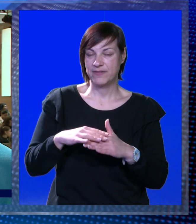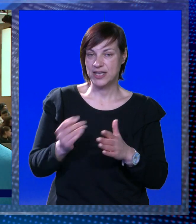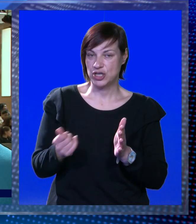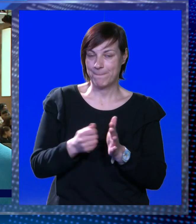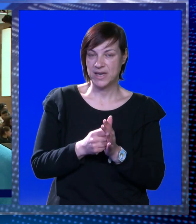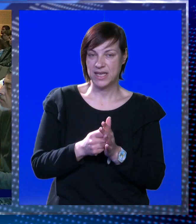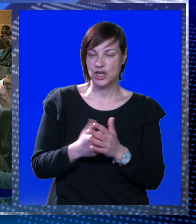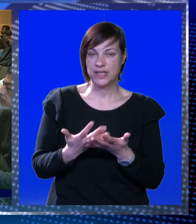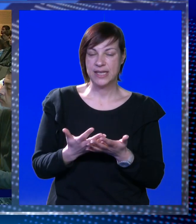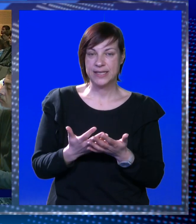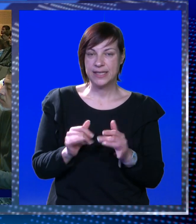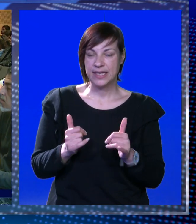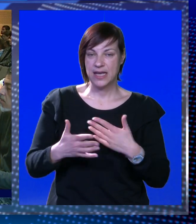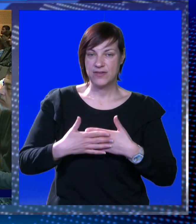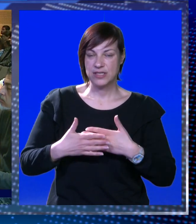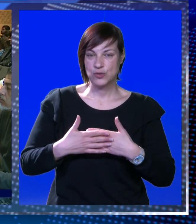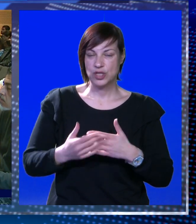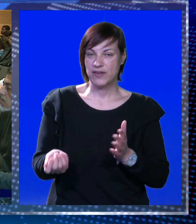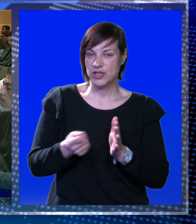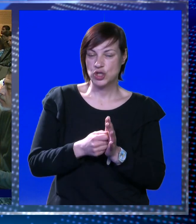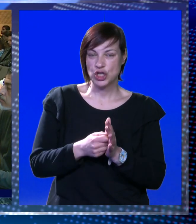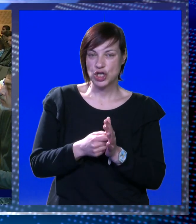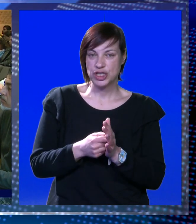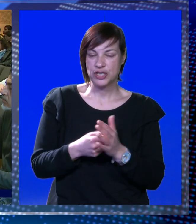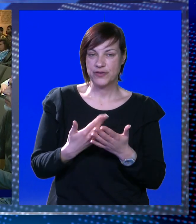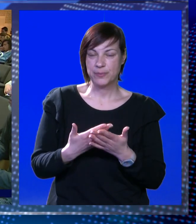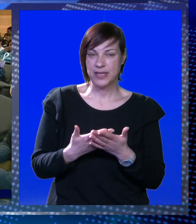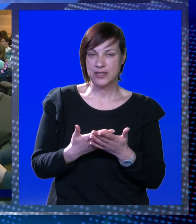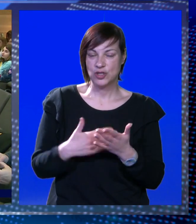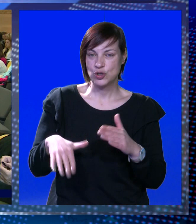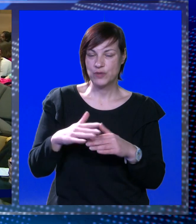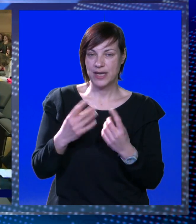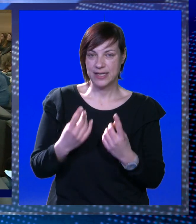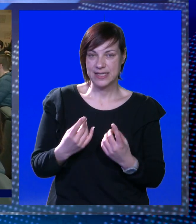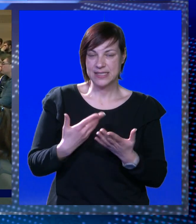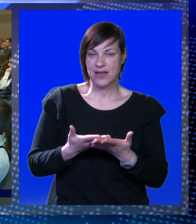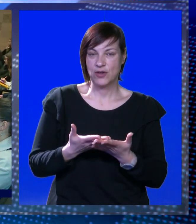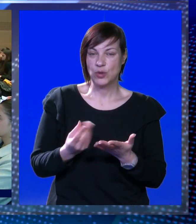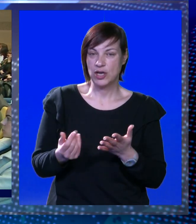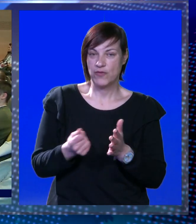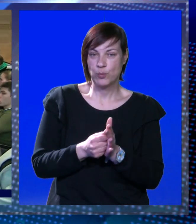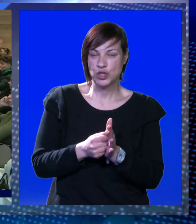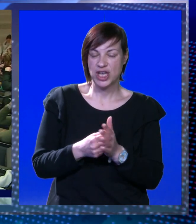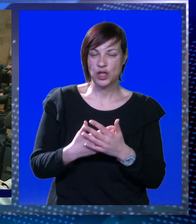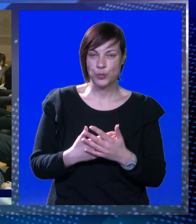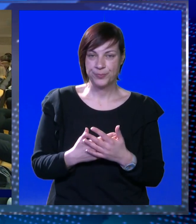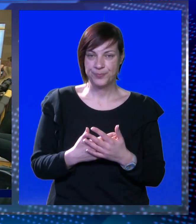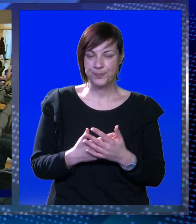veće prihode. Naravno suočavaju i za ovim troškovima i to su značajne stavke u njihovom budžetu.